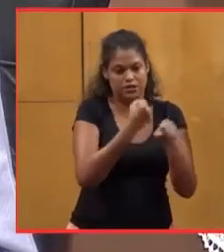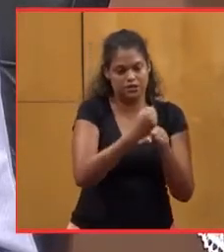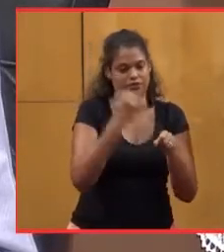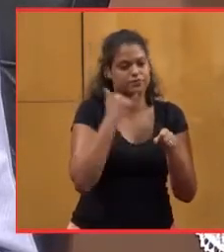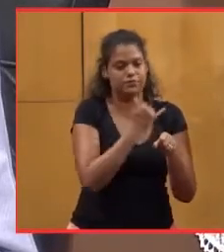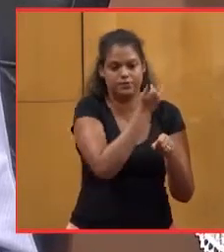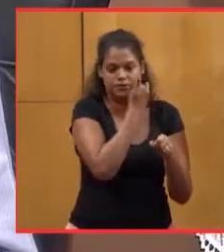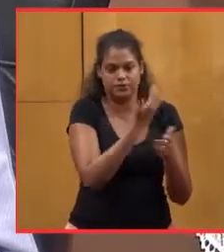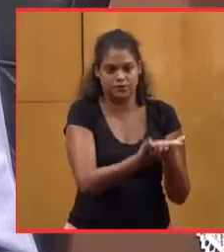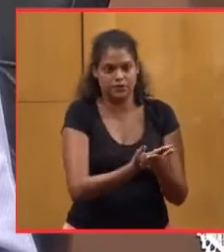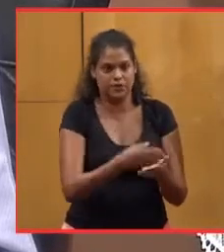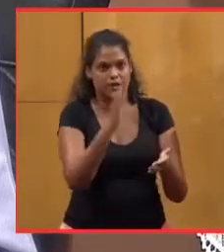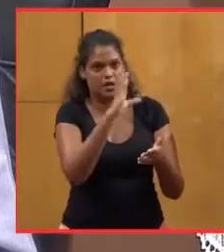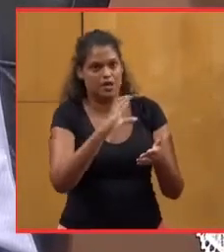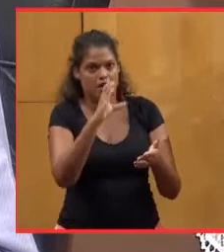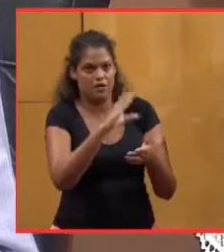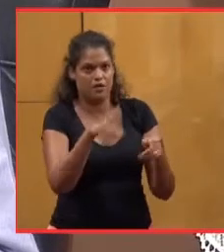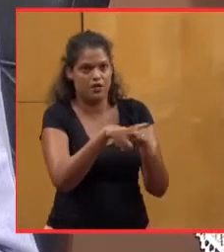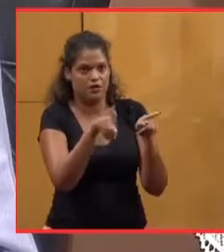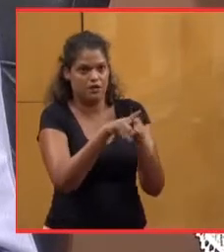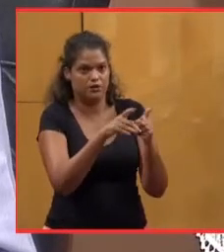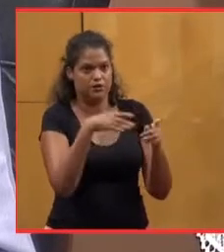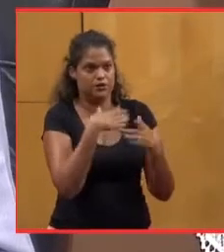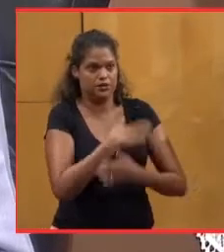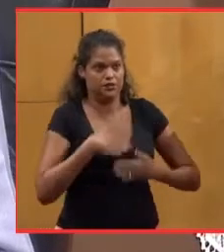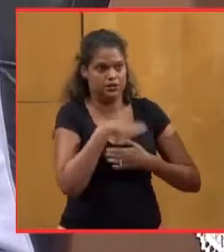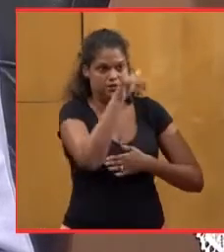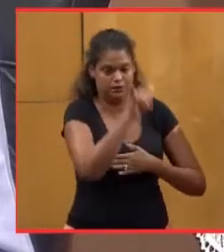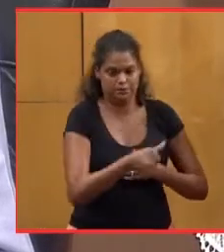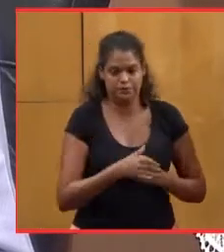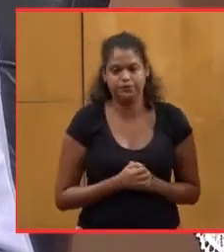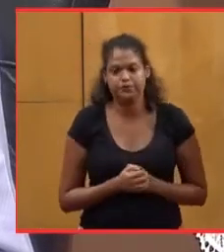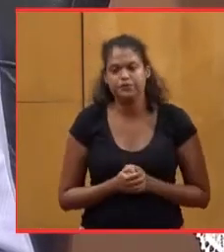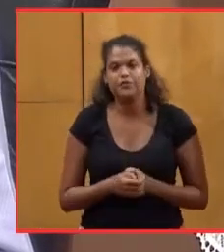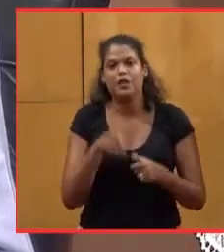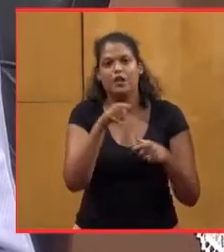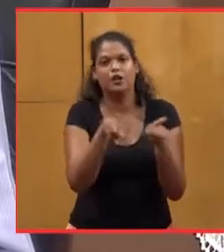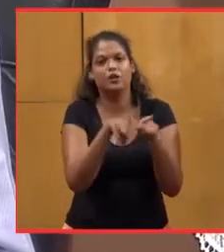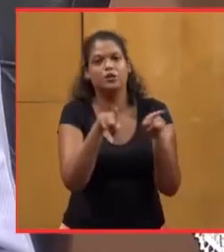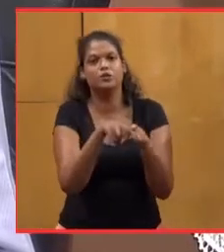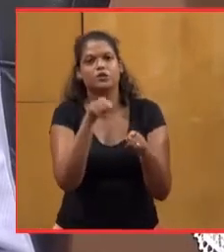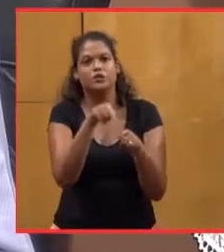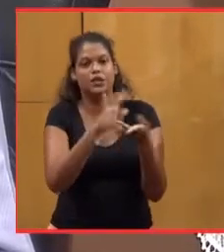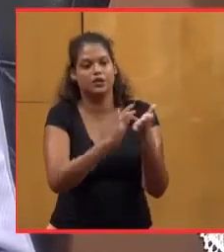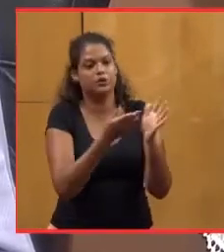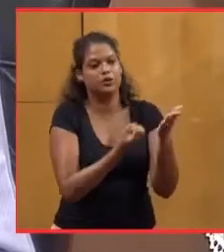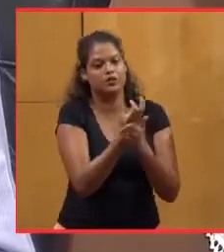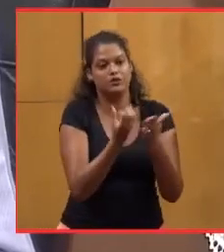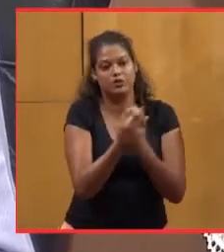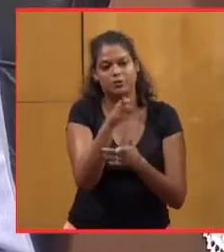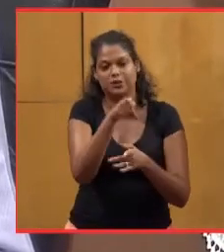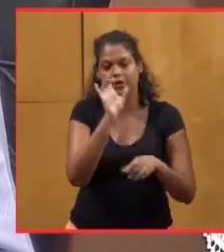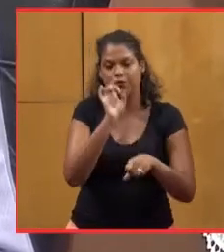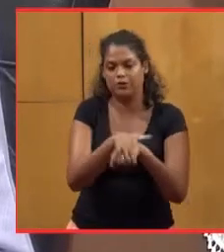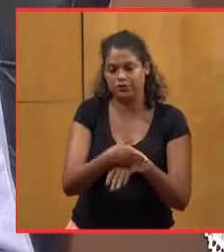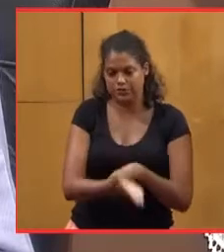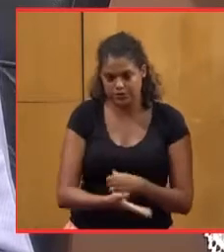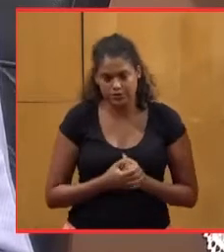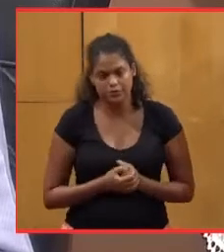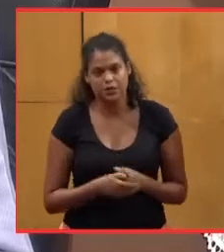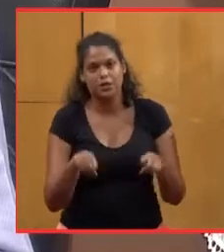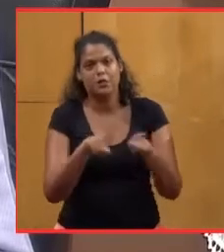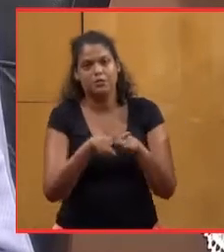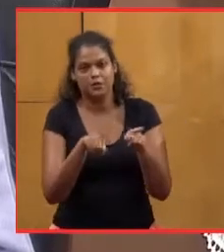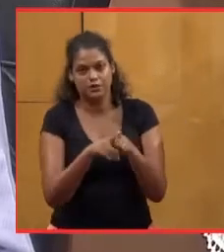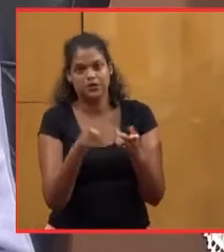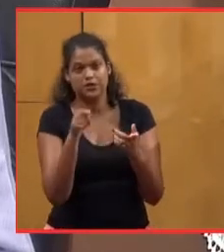-Jeanne Carole, Mon Plaisir et les autres. Et en conséquence, votre refus de donner toutes les informations. Mais pire encore,